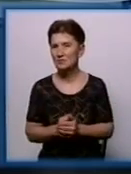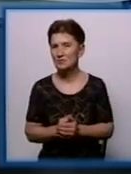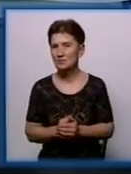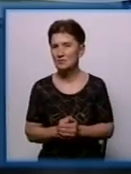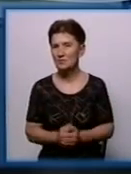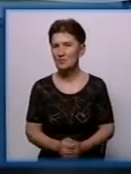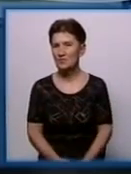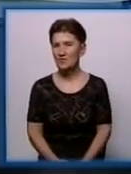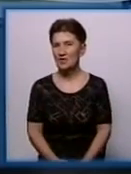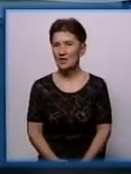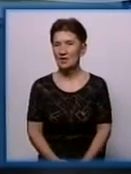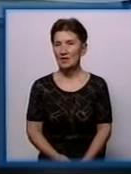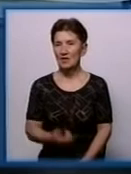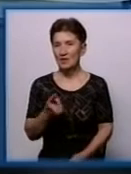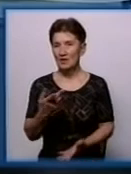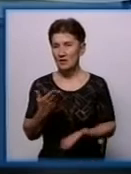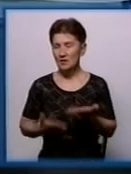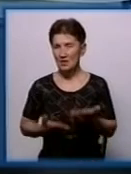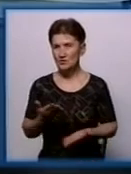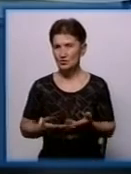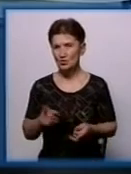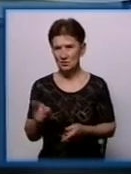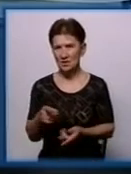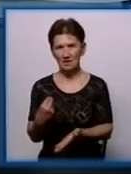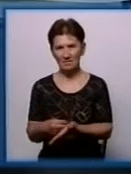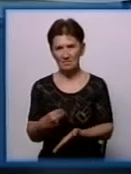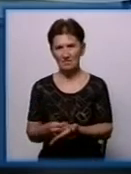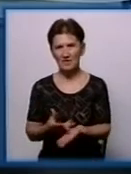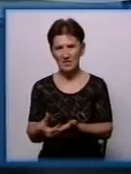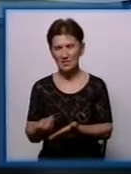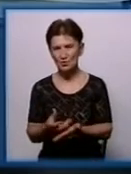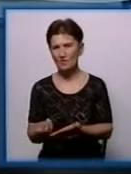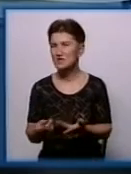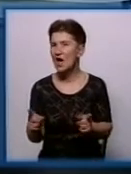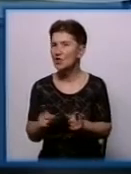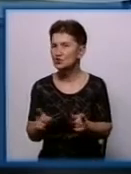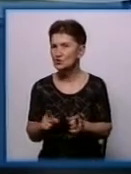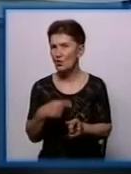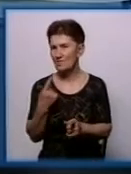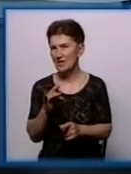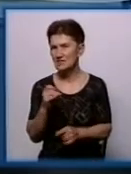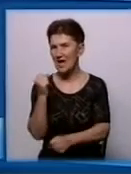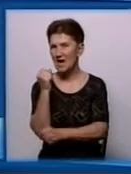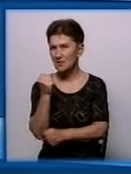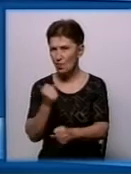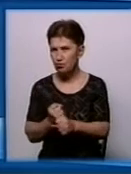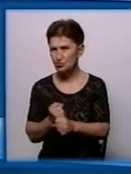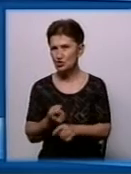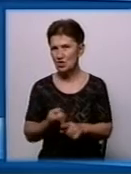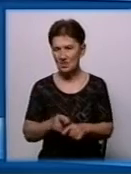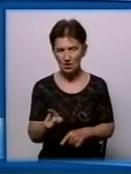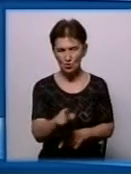Якщо протипожежна сигналізація – це фінансування, то що робити із робочими, які користувалися забороненими